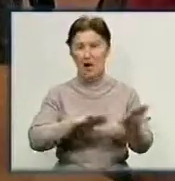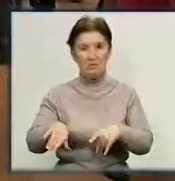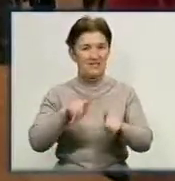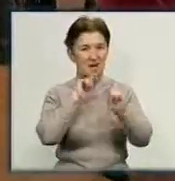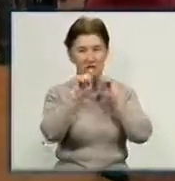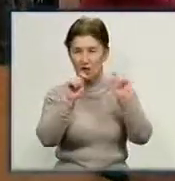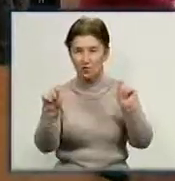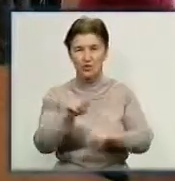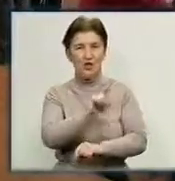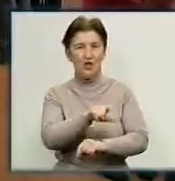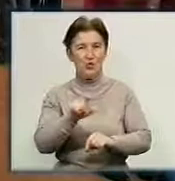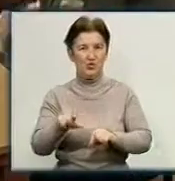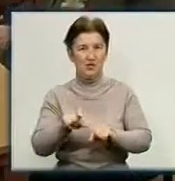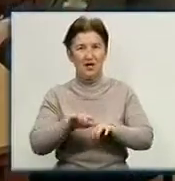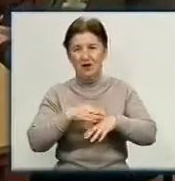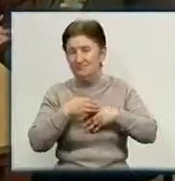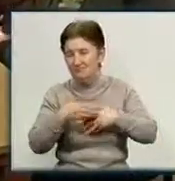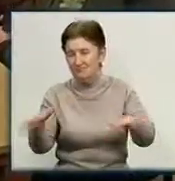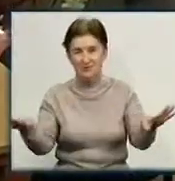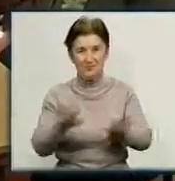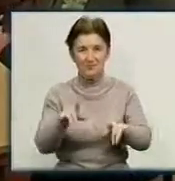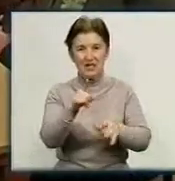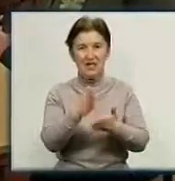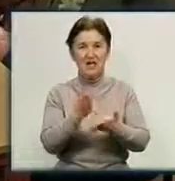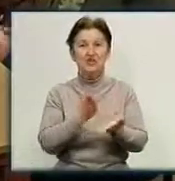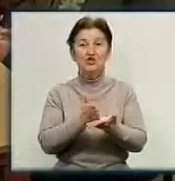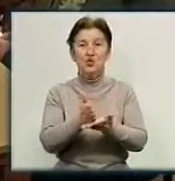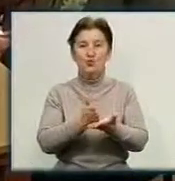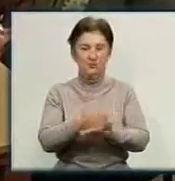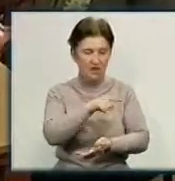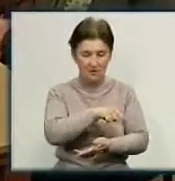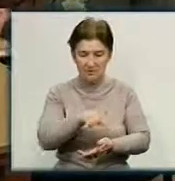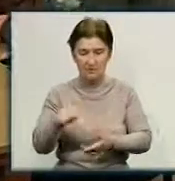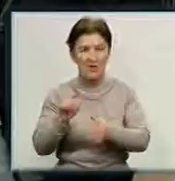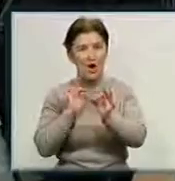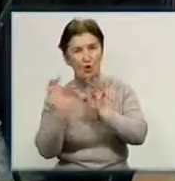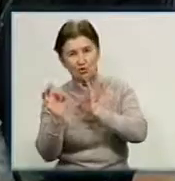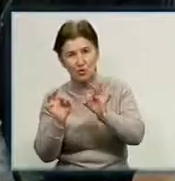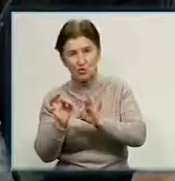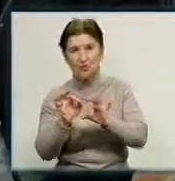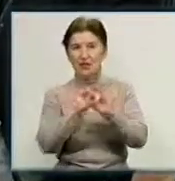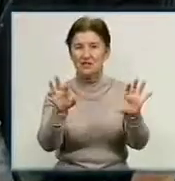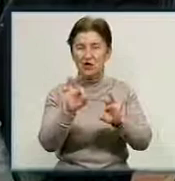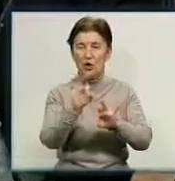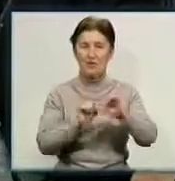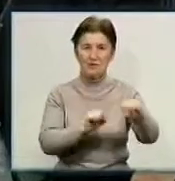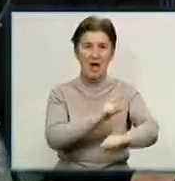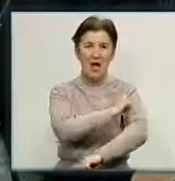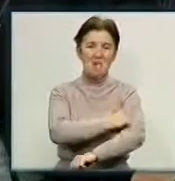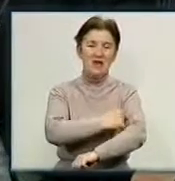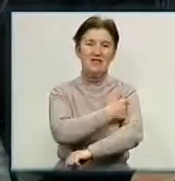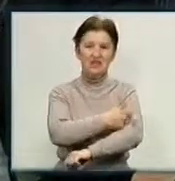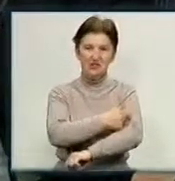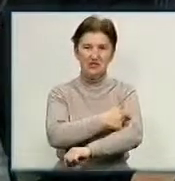розходяться. У холі розмістилися фахівці служб, які консультують воїнів АТО. Бійцям розповідають про соціальний захист, медичне забезпечення,